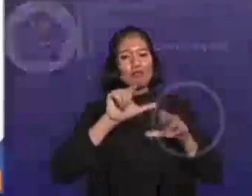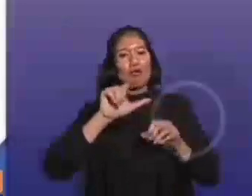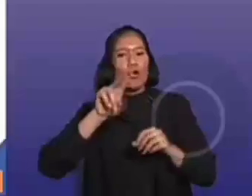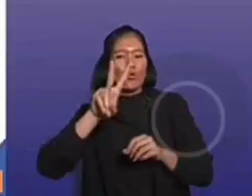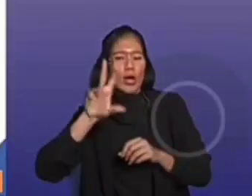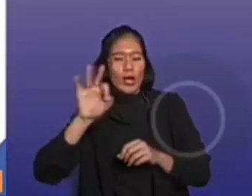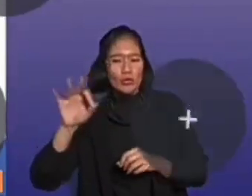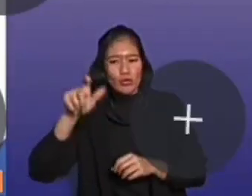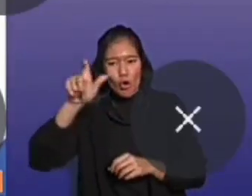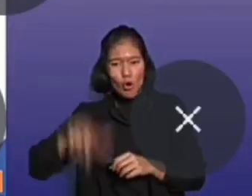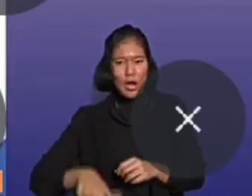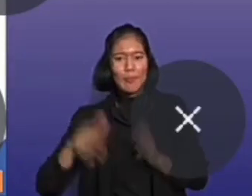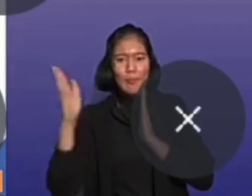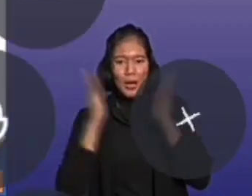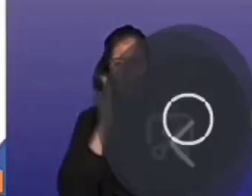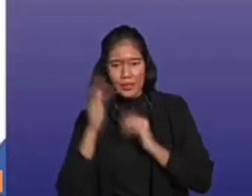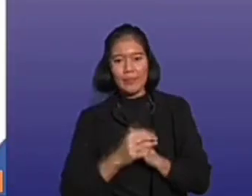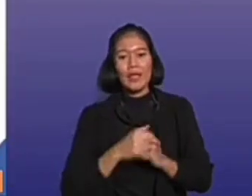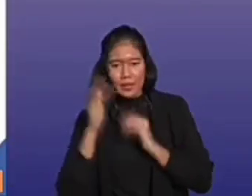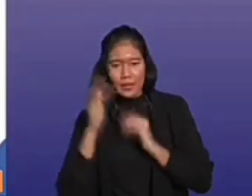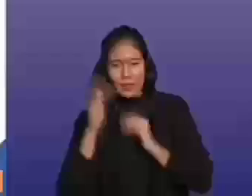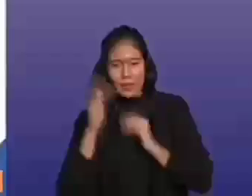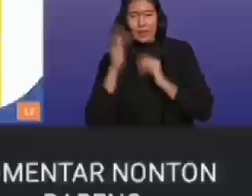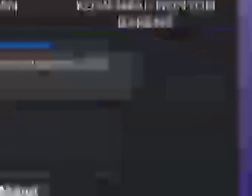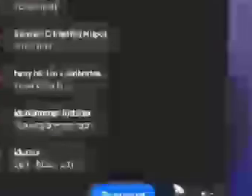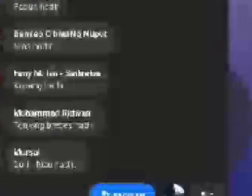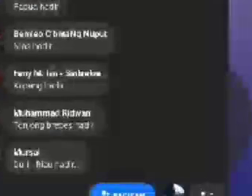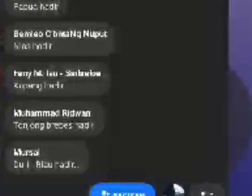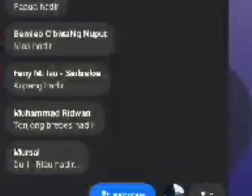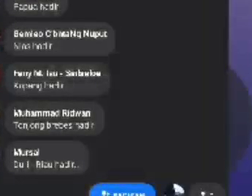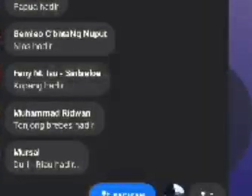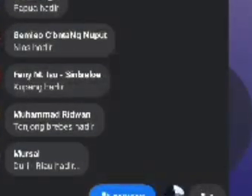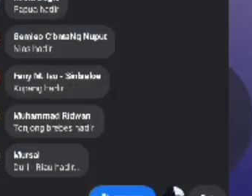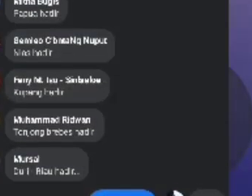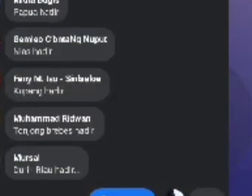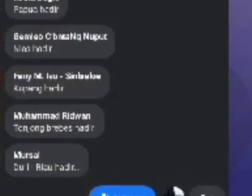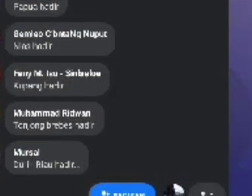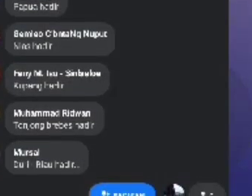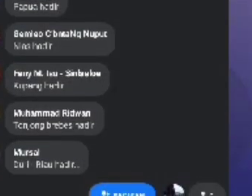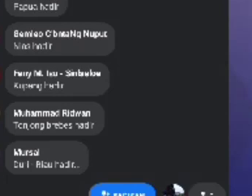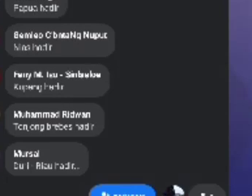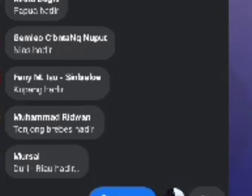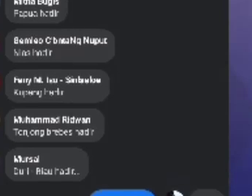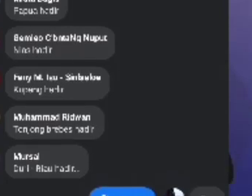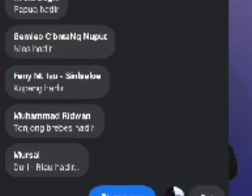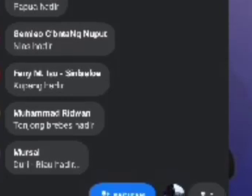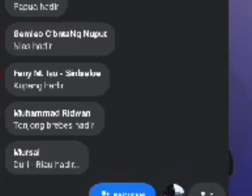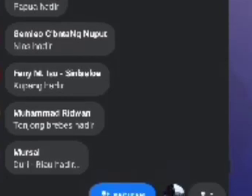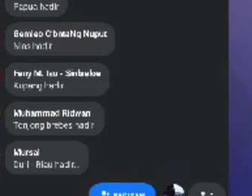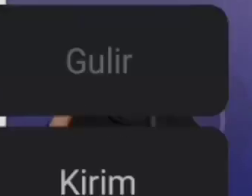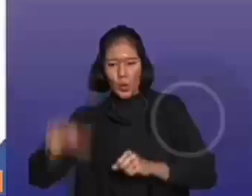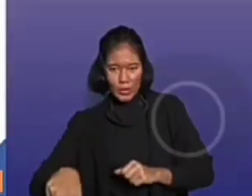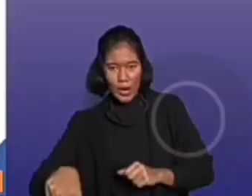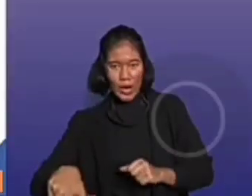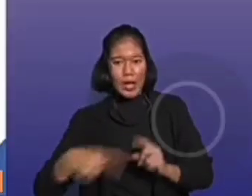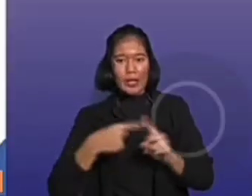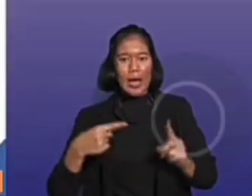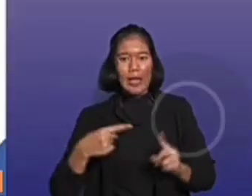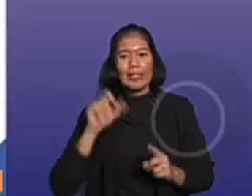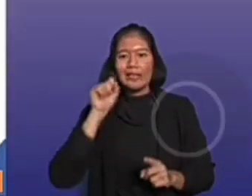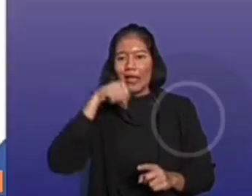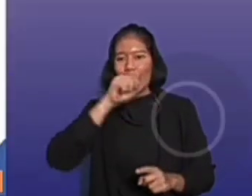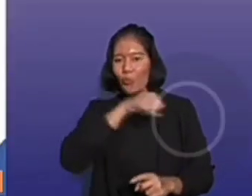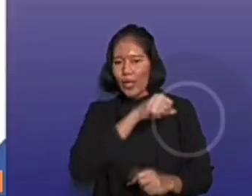.359 PMI dari Hongkong, 3.688 PMI dari Taiwan, 2